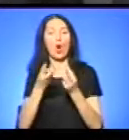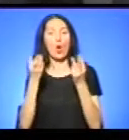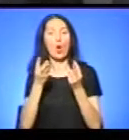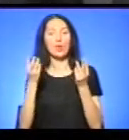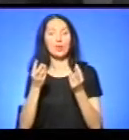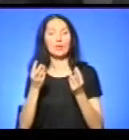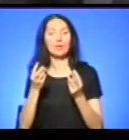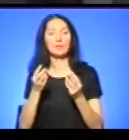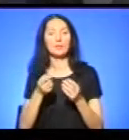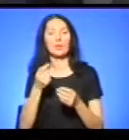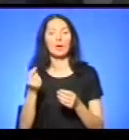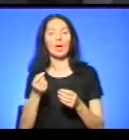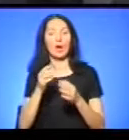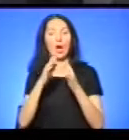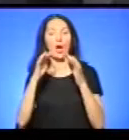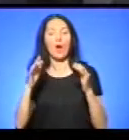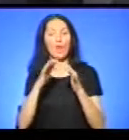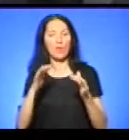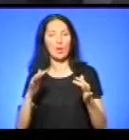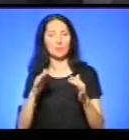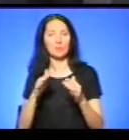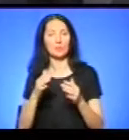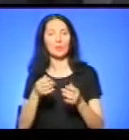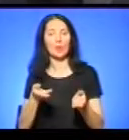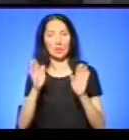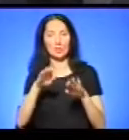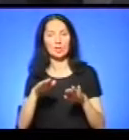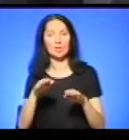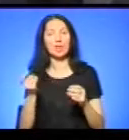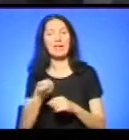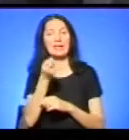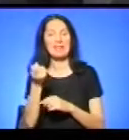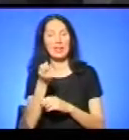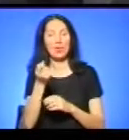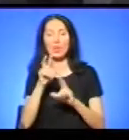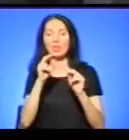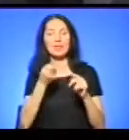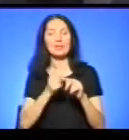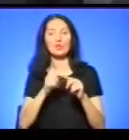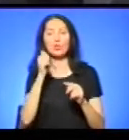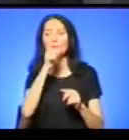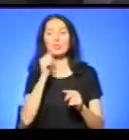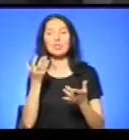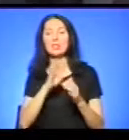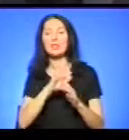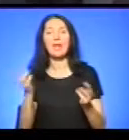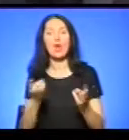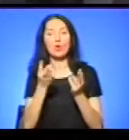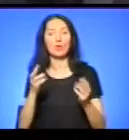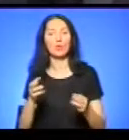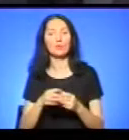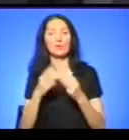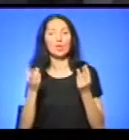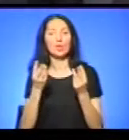Тобто, зерно, на щастя, ще цього року не горіли? Так, на щастя, в цьому році таких пожеж ще не виникало. Горіли у нас